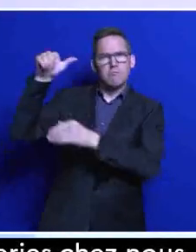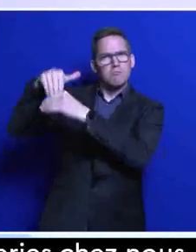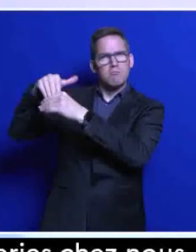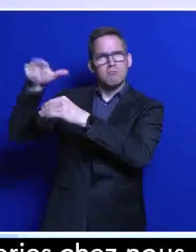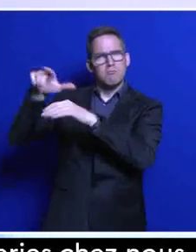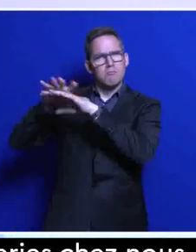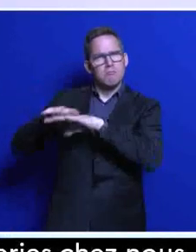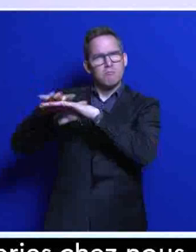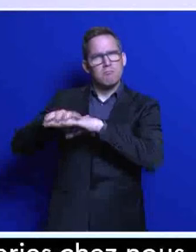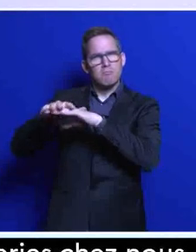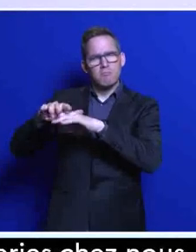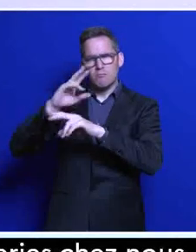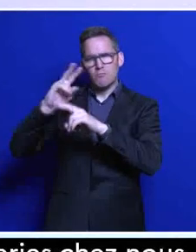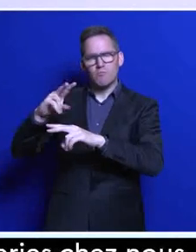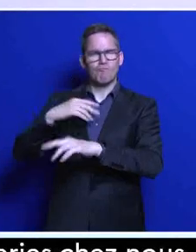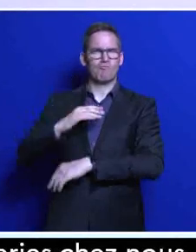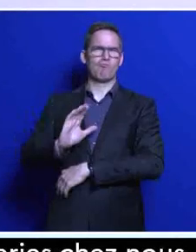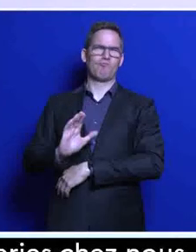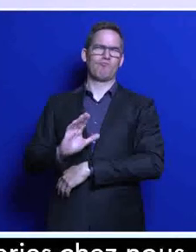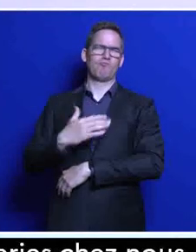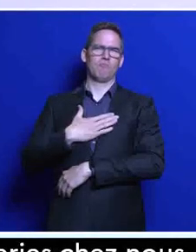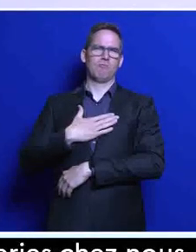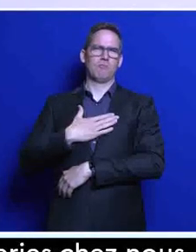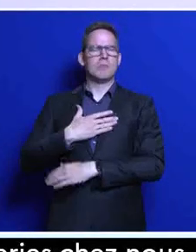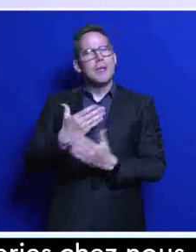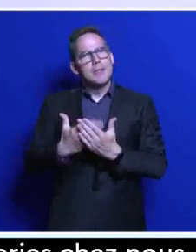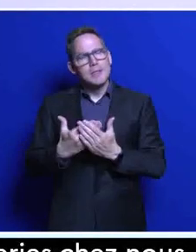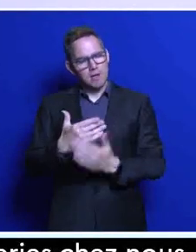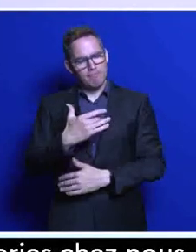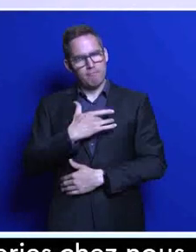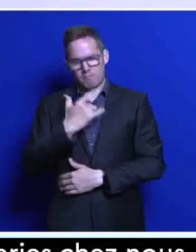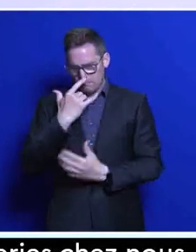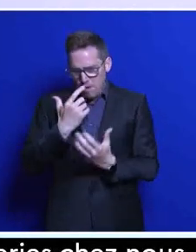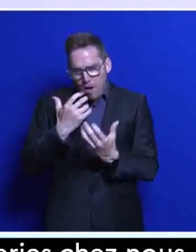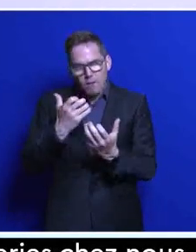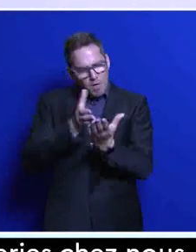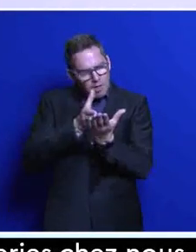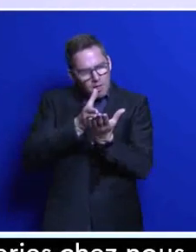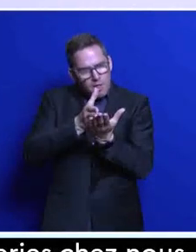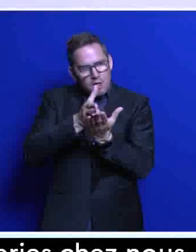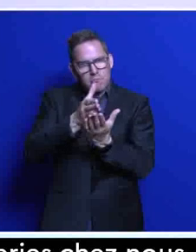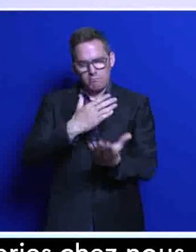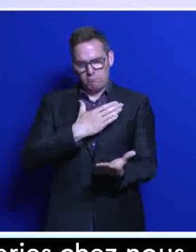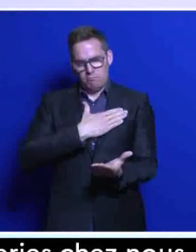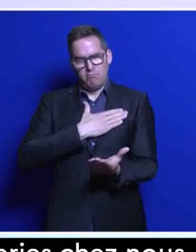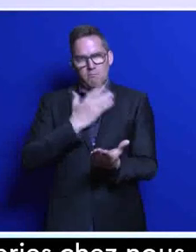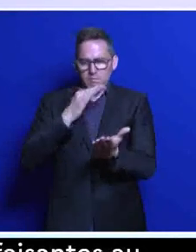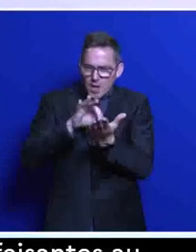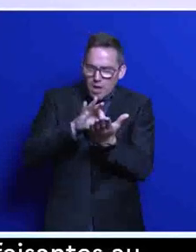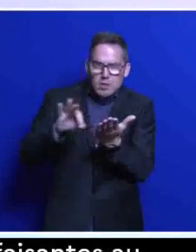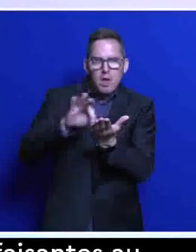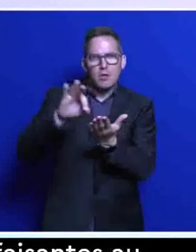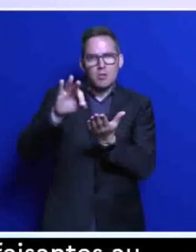moins satisfaisantes. Voilà le cœur de notre technologie, voilà le cœur de notre stratégie,